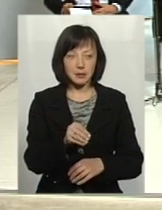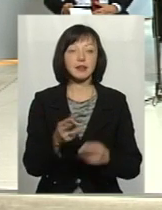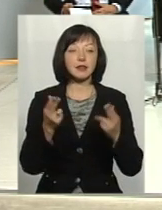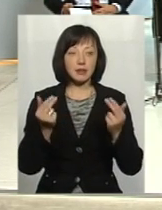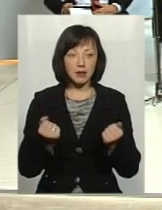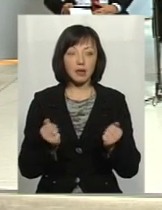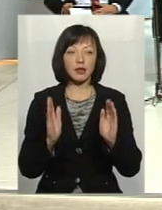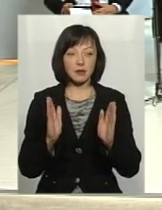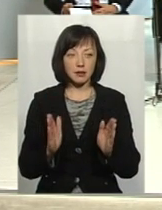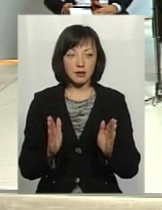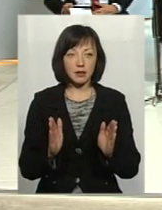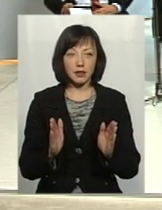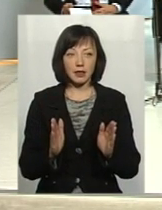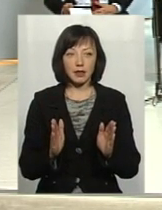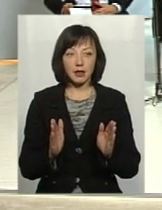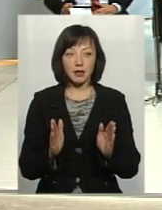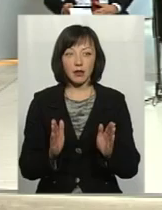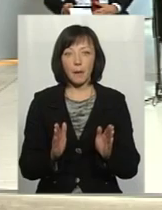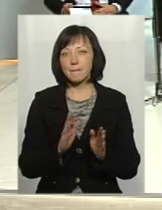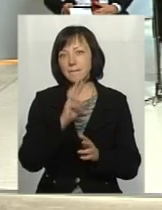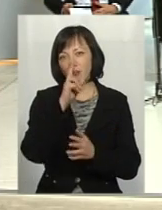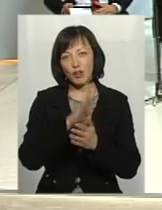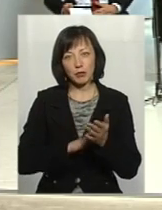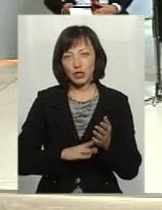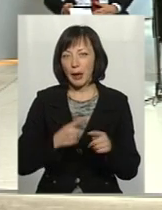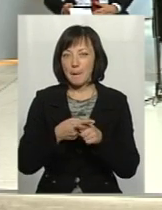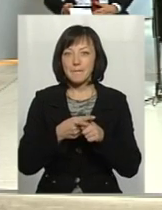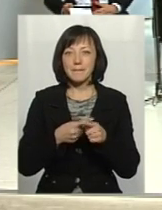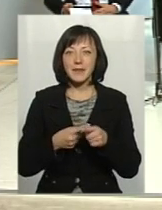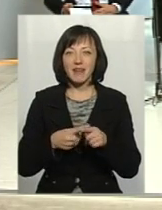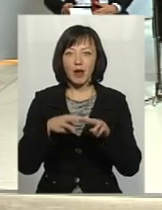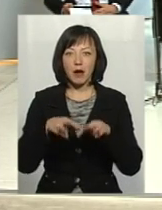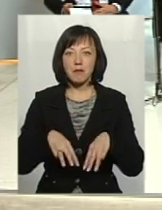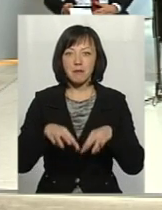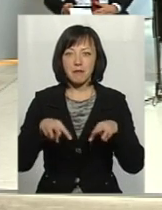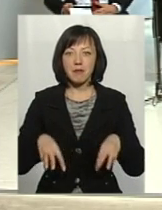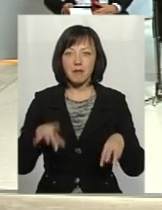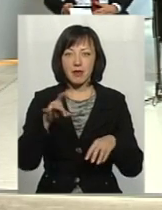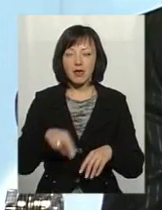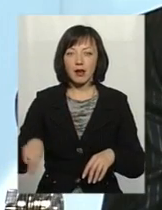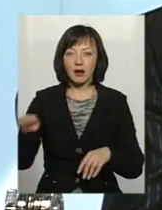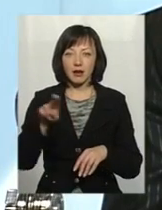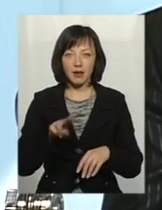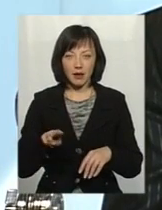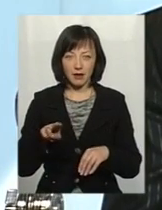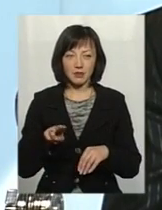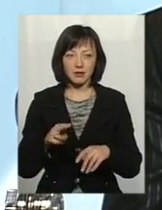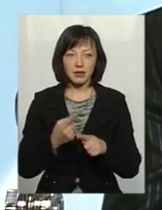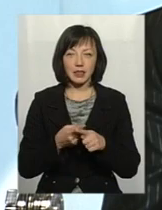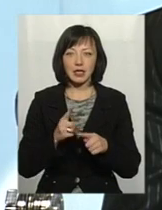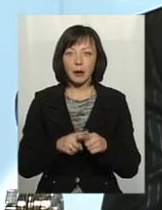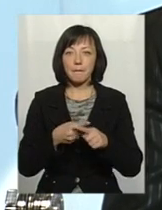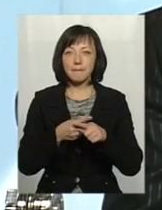мільярди, чи України. Пільмільярда, перепрошую. Пільмільярда. Це, напевно, на всі об'єднані громади України. Пільмільярда на